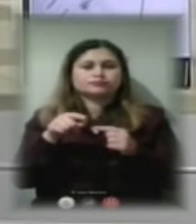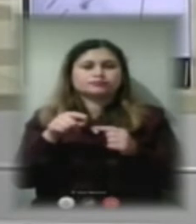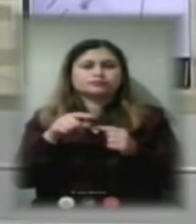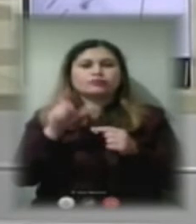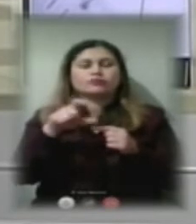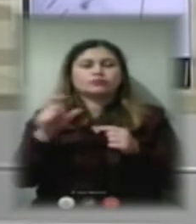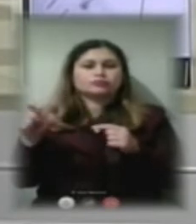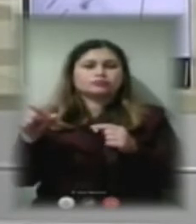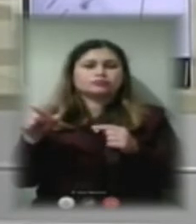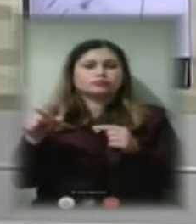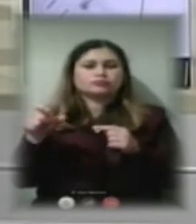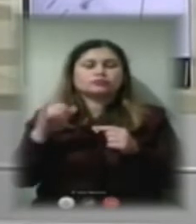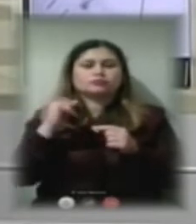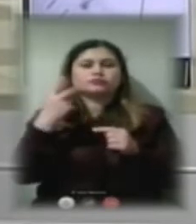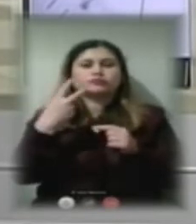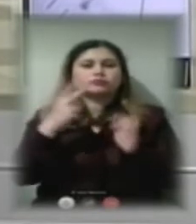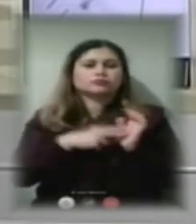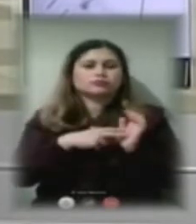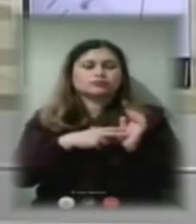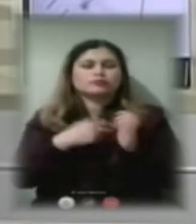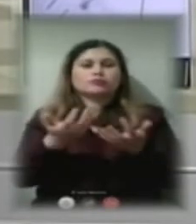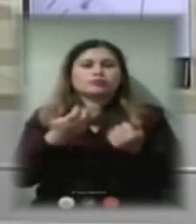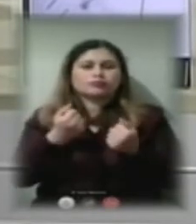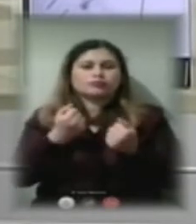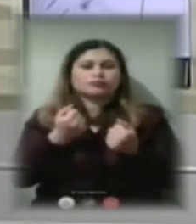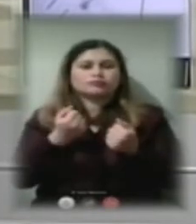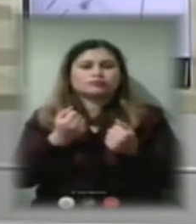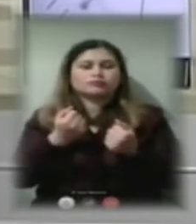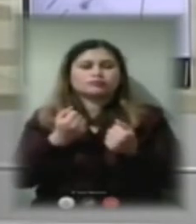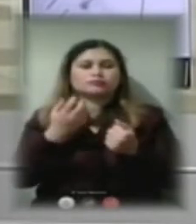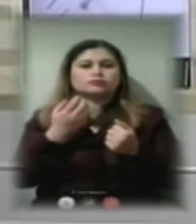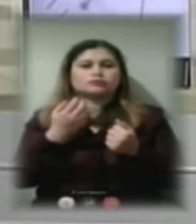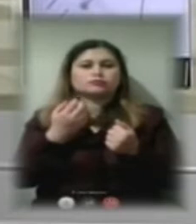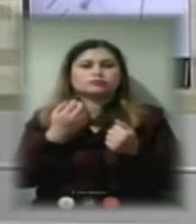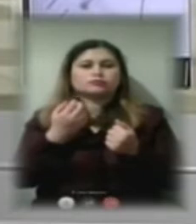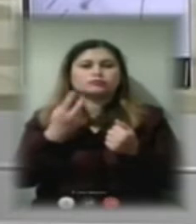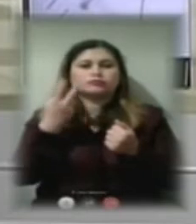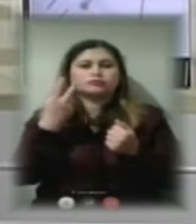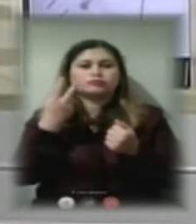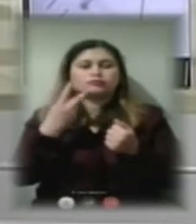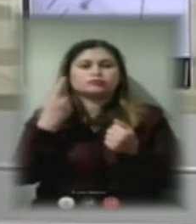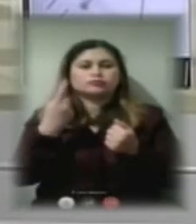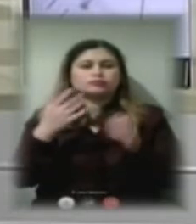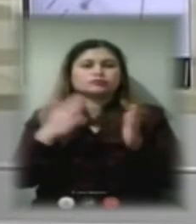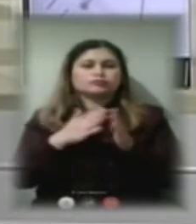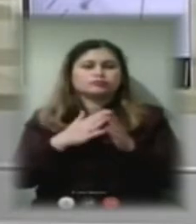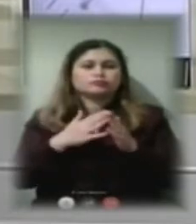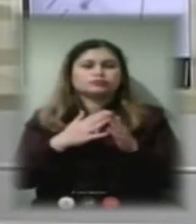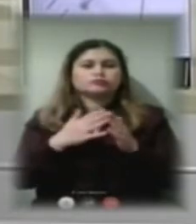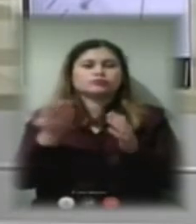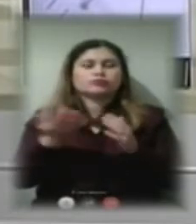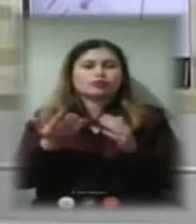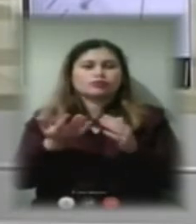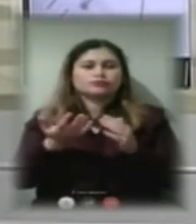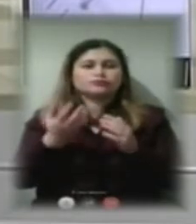з 27 ми отримаємо 21 будинок, який ще не